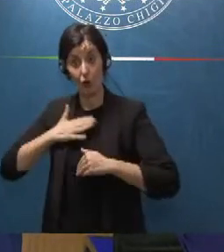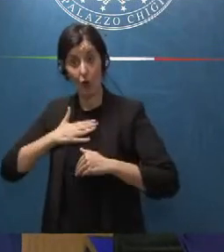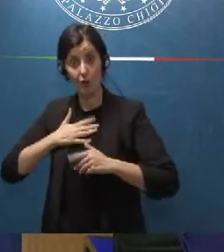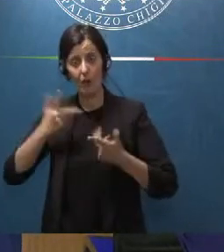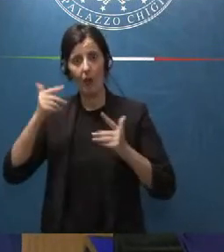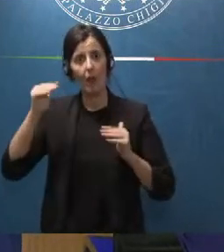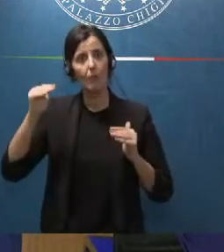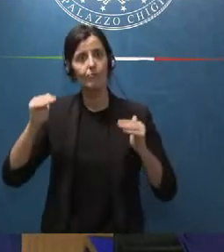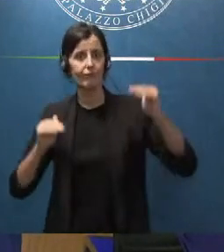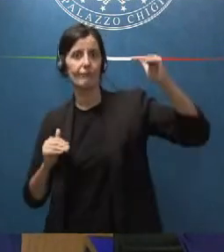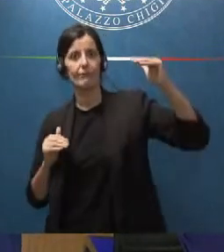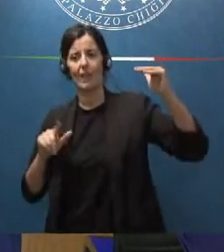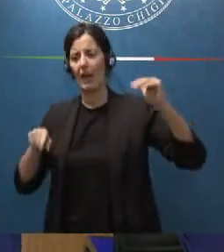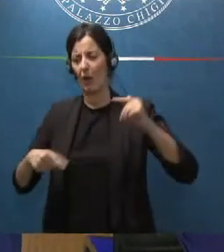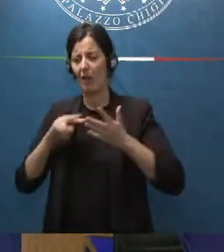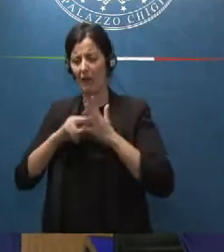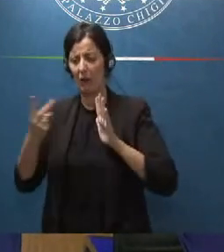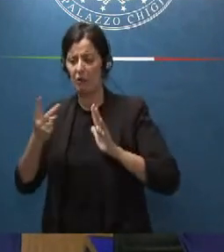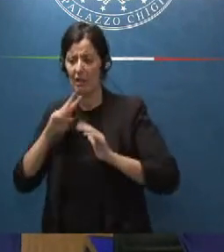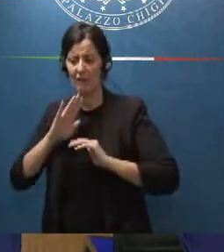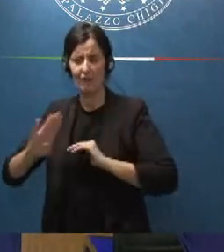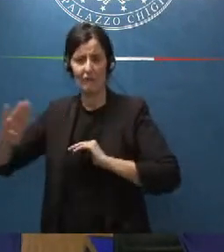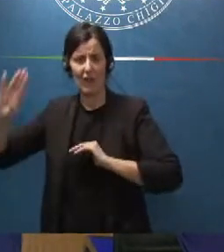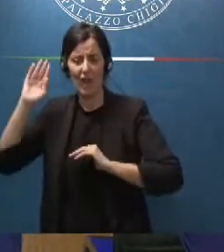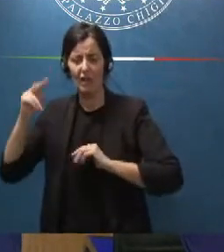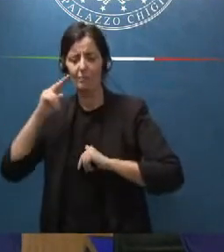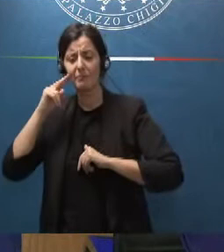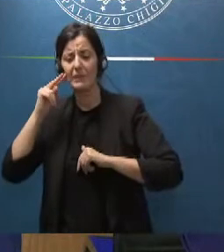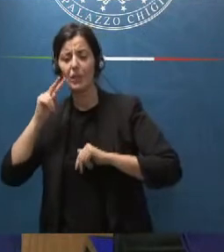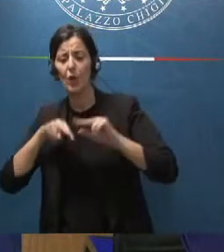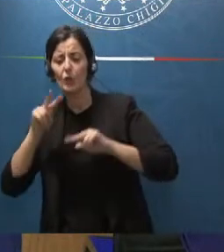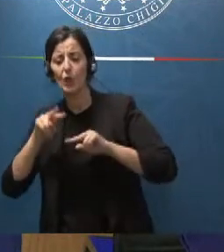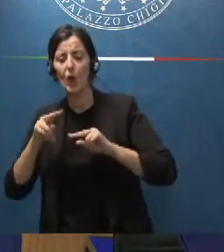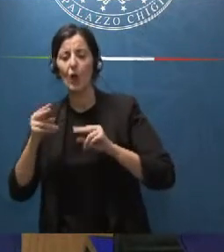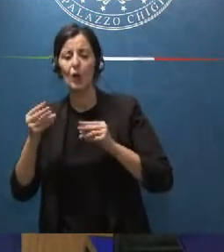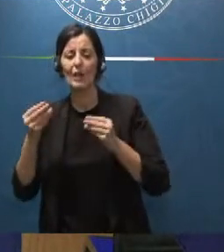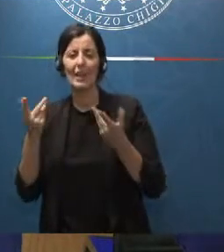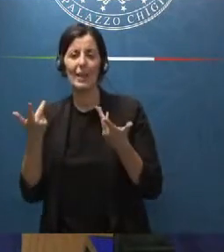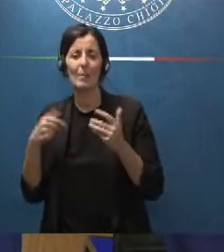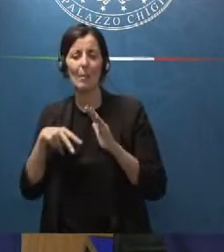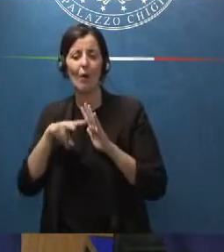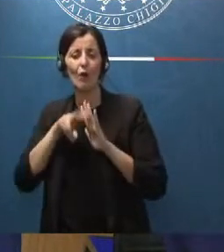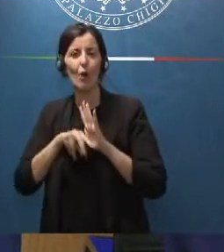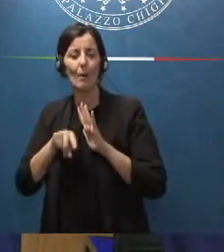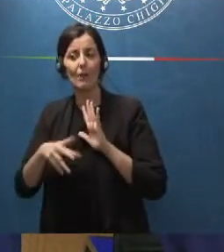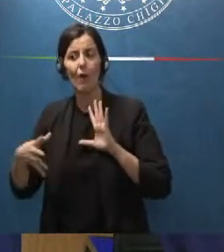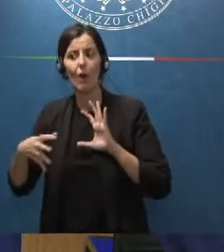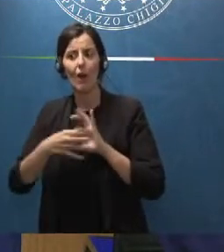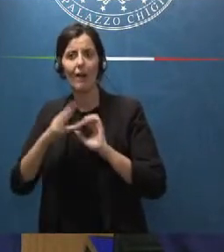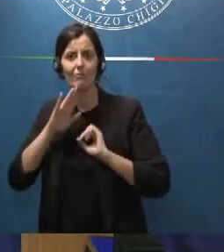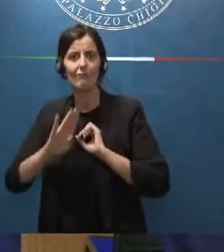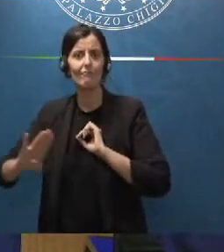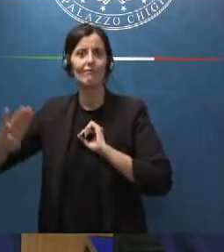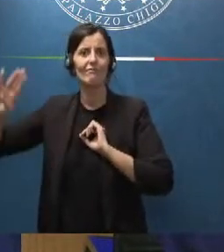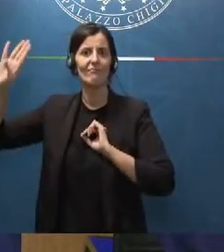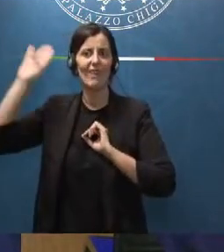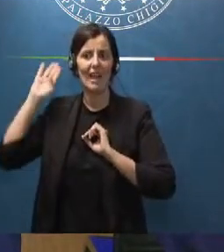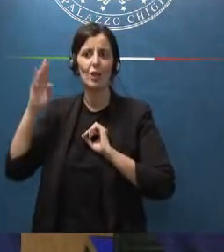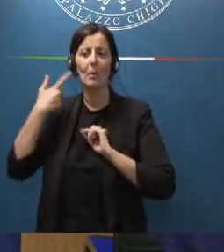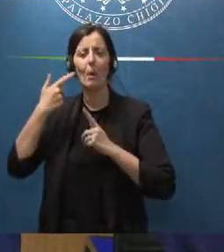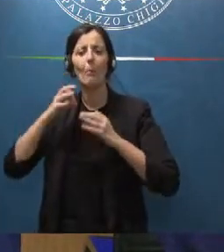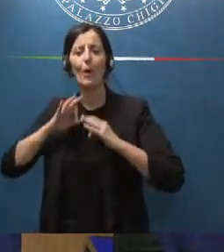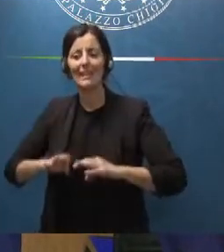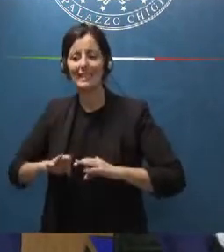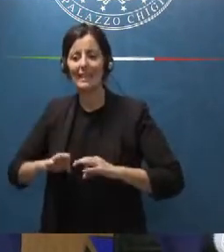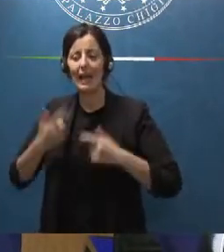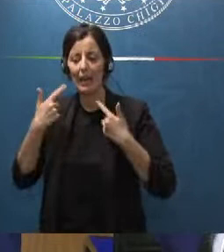una tecnologia obsoleta di controllo e la cui normativa è modellata proprio sul vecchio commissario che ascolta la